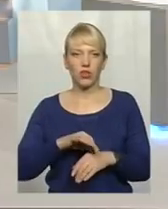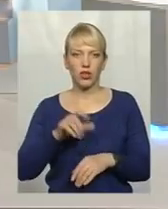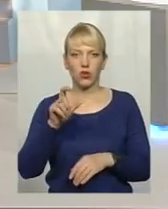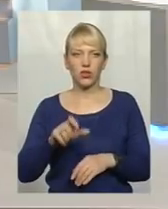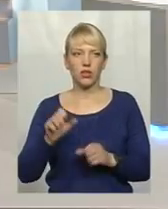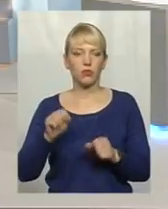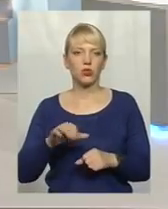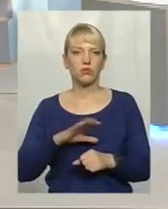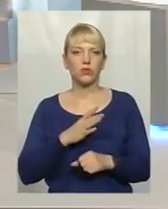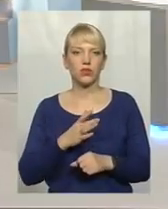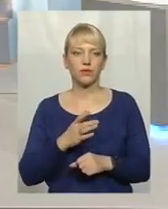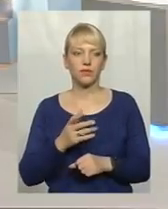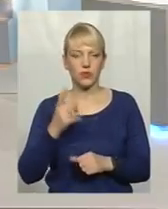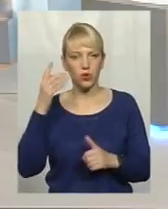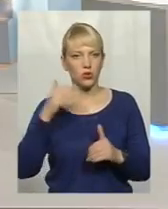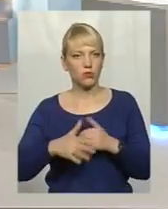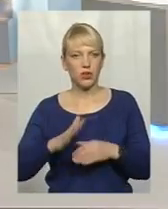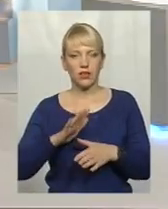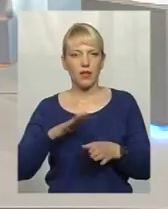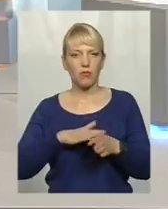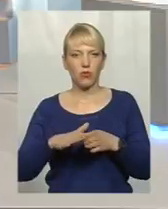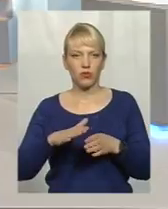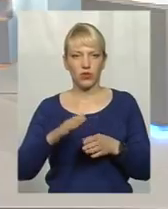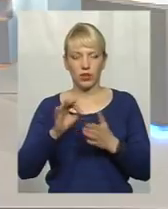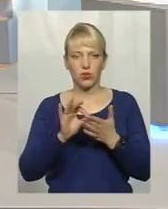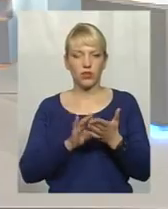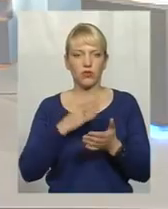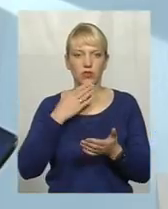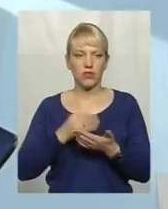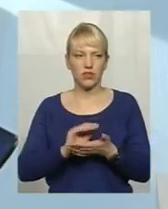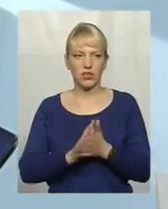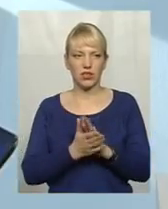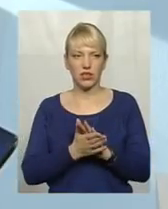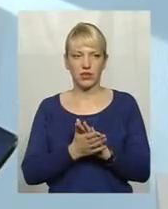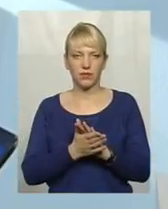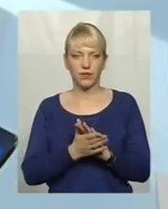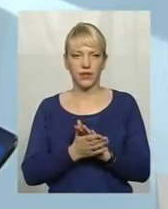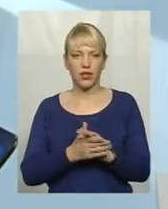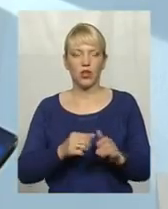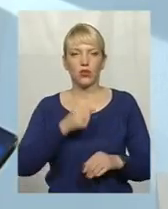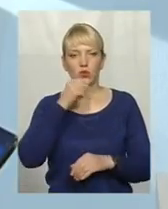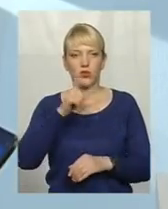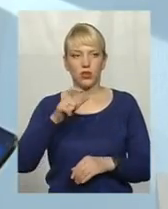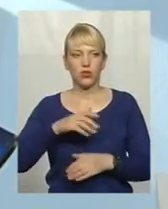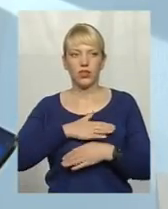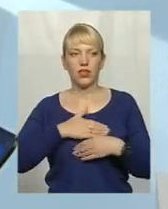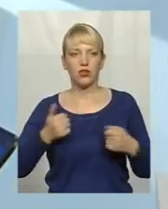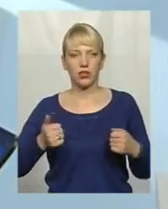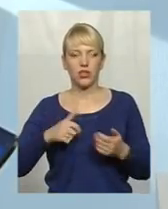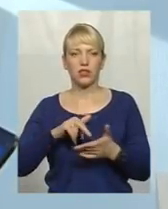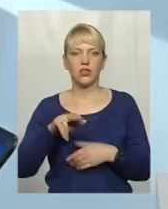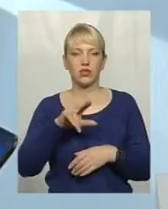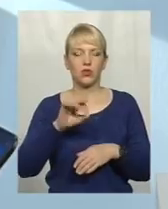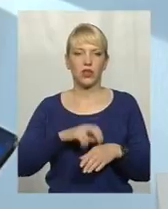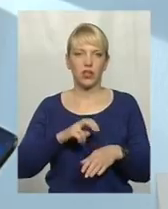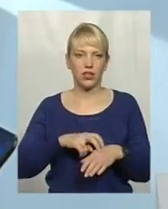може не повністю розцінювати свій стан. Дорослі люди не хочуть йти до